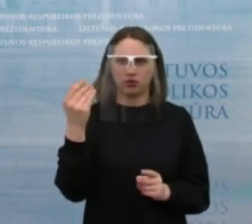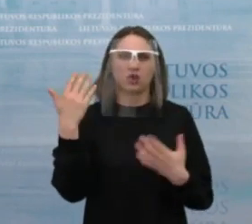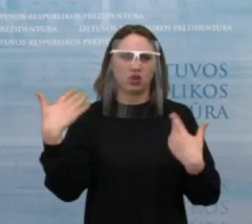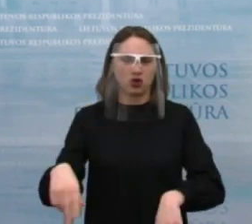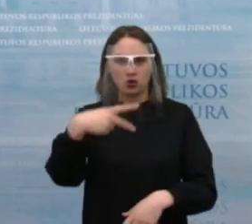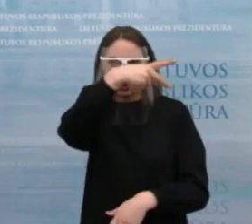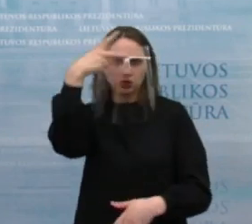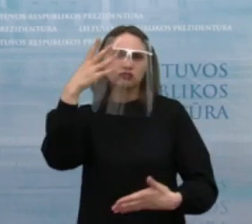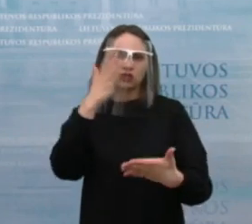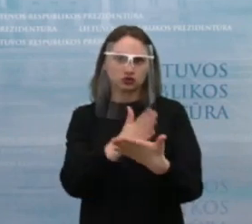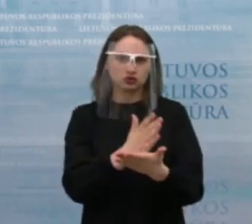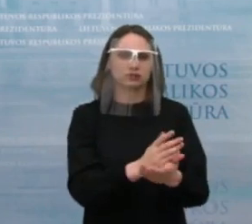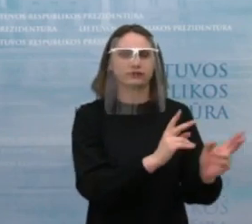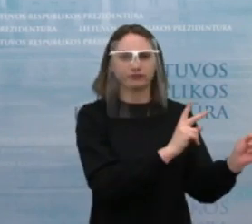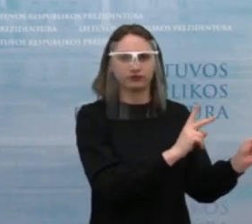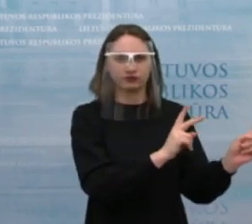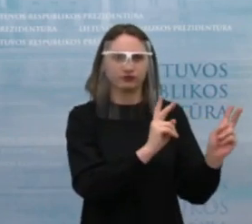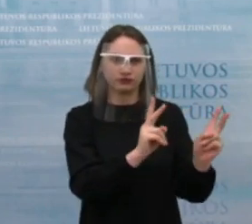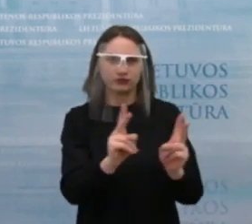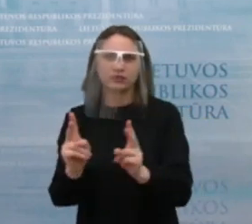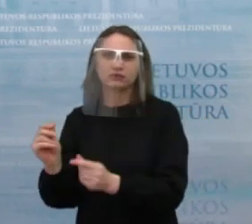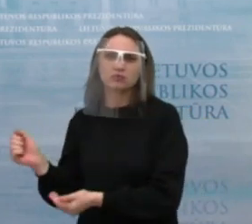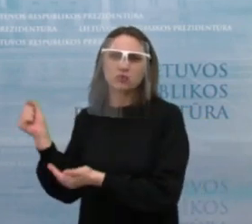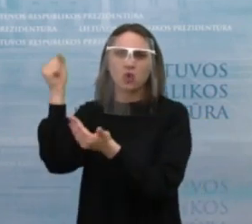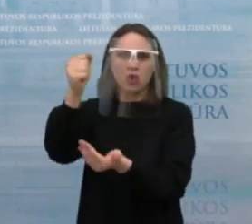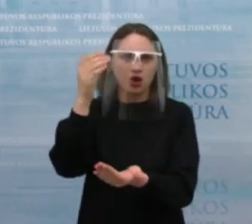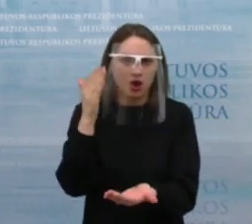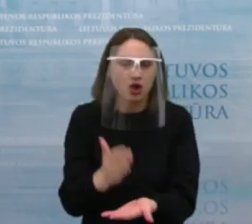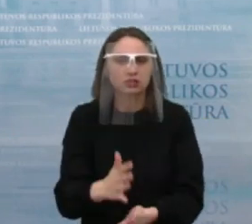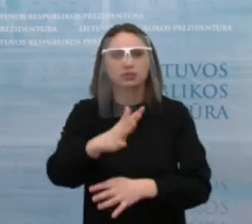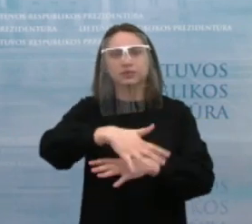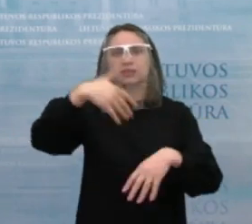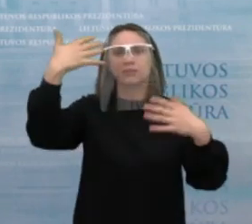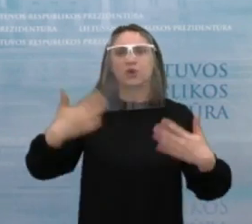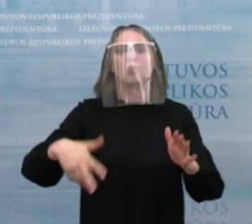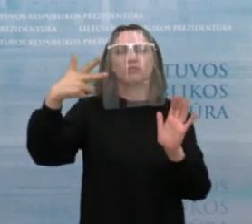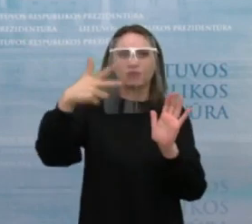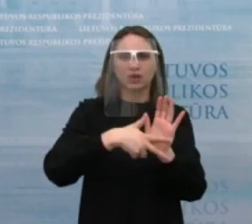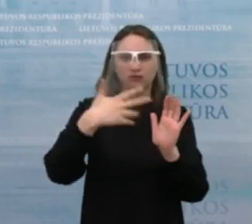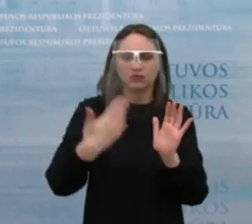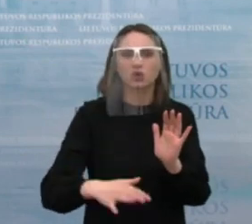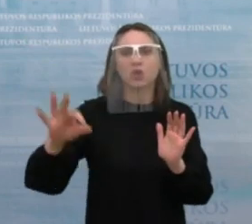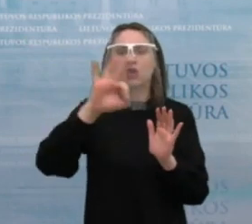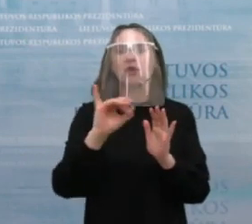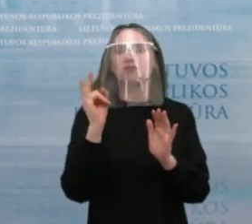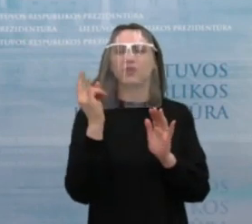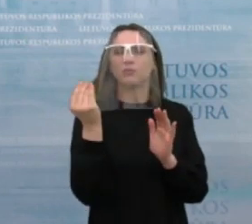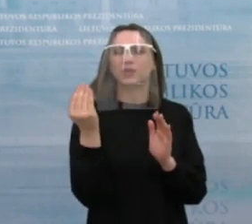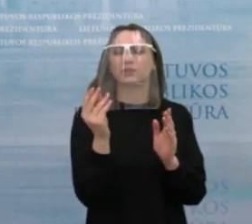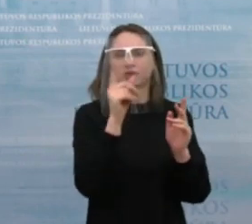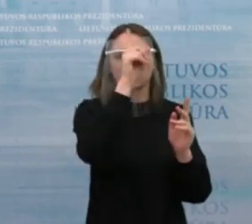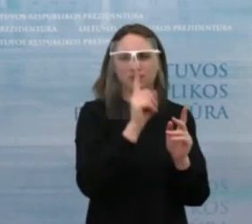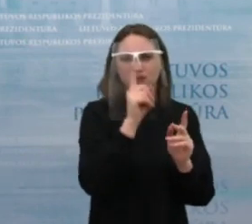kokie yra ir jiems yra užtikrintas finansavimas, įme yra patvirtintas vaiko pinigų dydis. Todėl